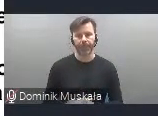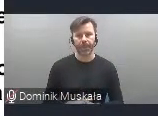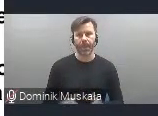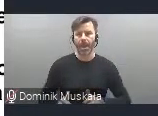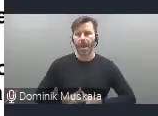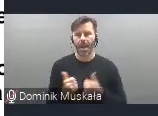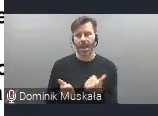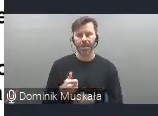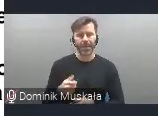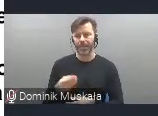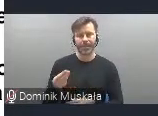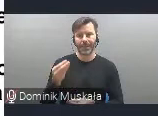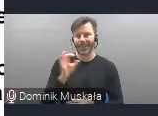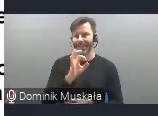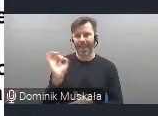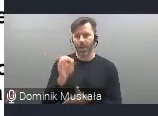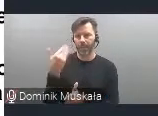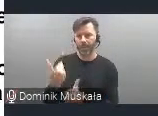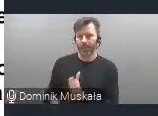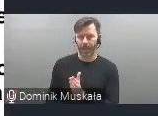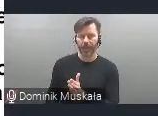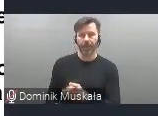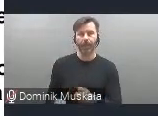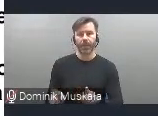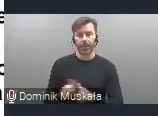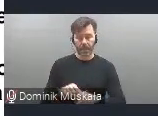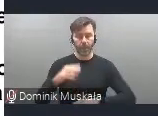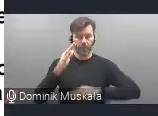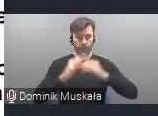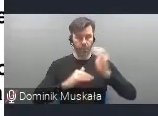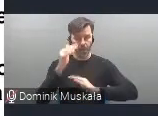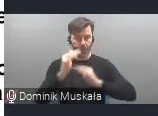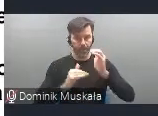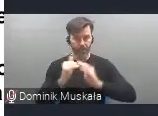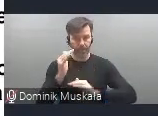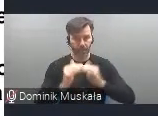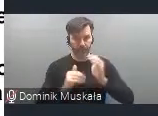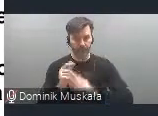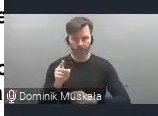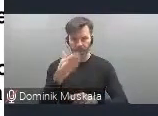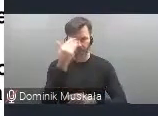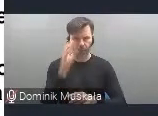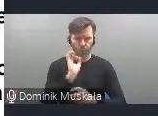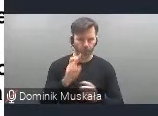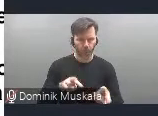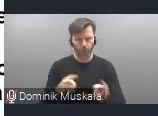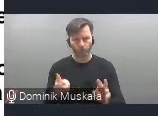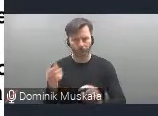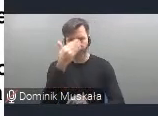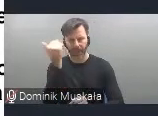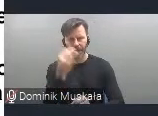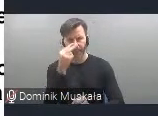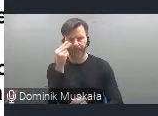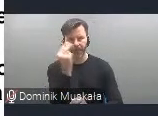czy włączenia grup społecznych w dziedzinie budownictwa, tutaj ja to przetłumaczyłem, nie wiem czy do końca idealnie, tutaj na